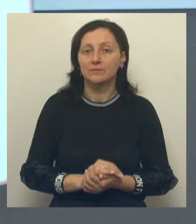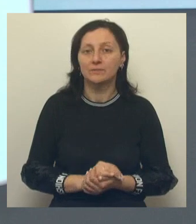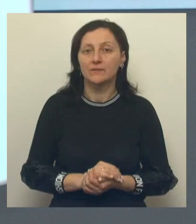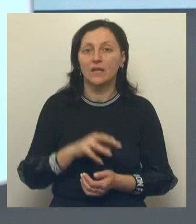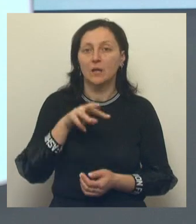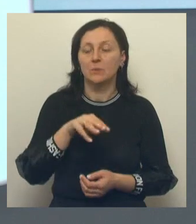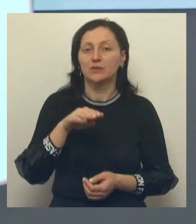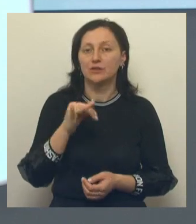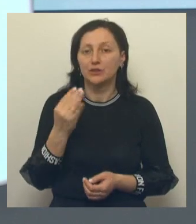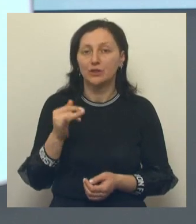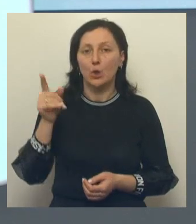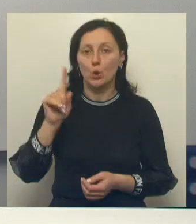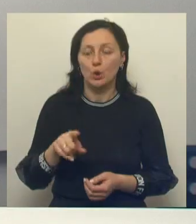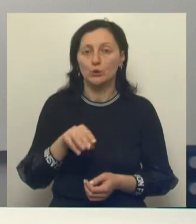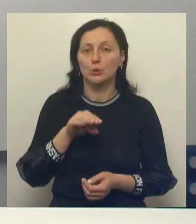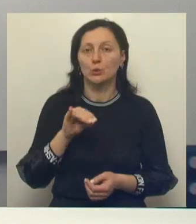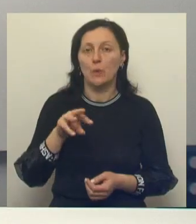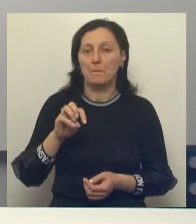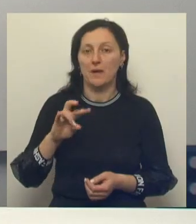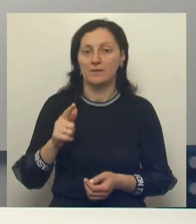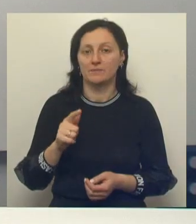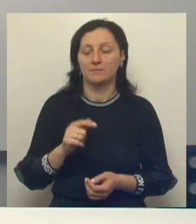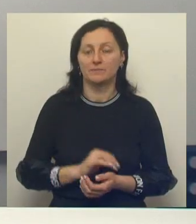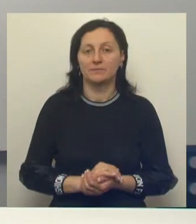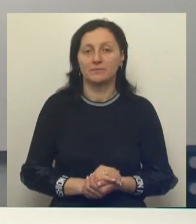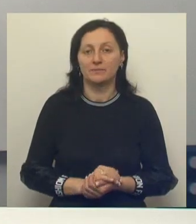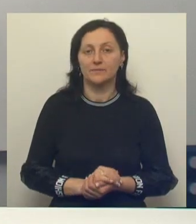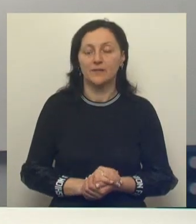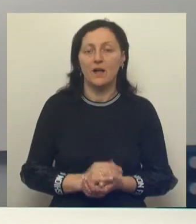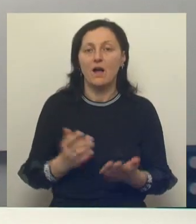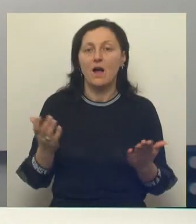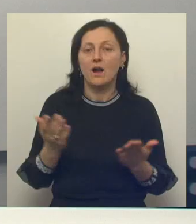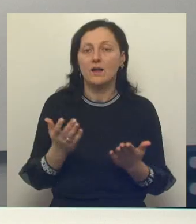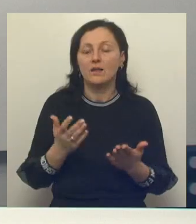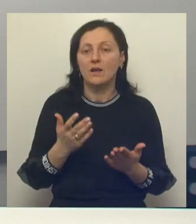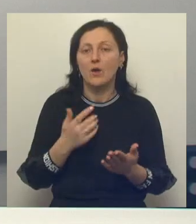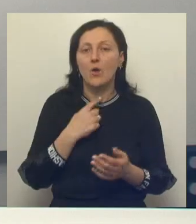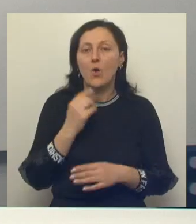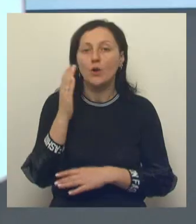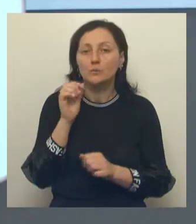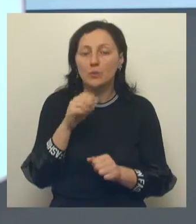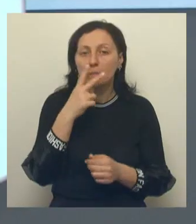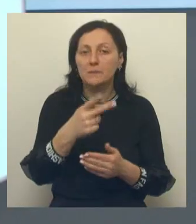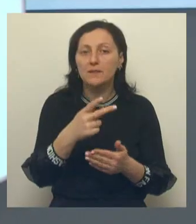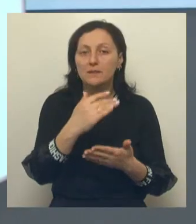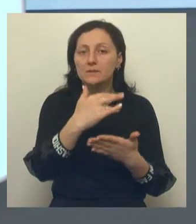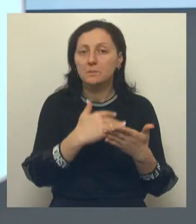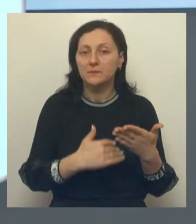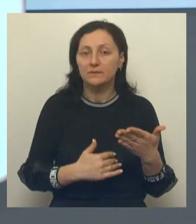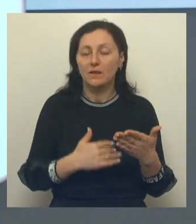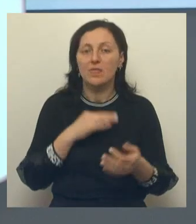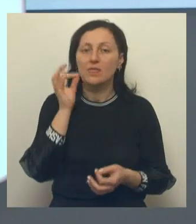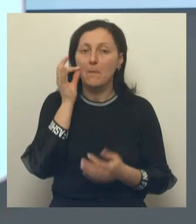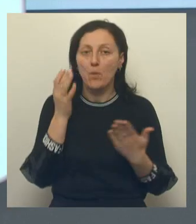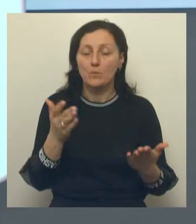Мытищи, Грозный и Тюмень. За какие территории можно отдать свои предпочтения? Где вот можно посмотреть этот список? Напомню,